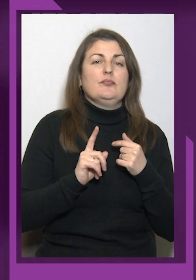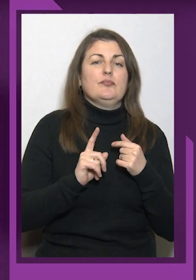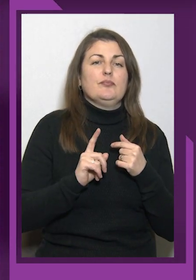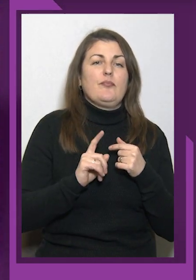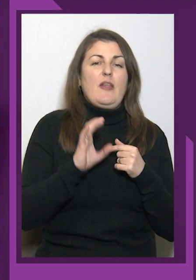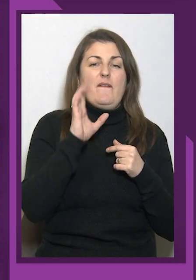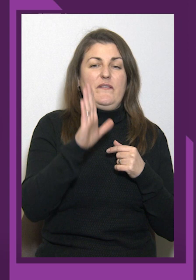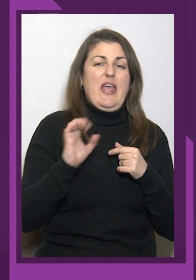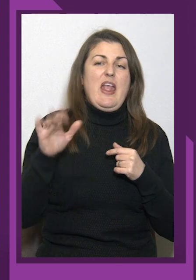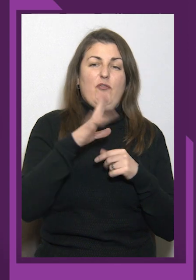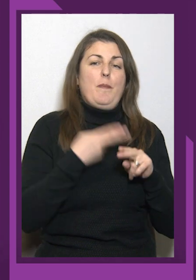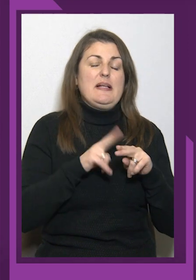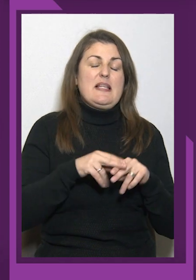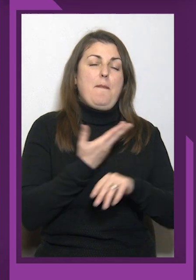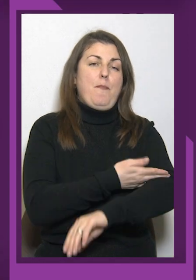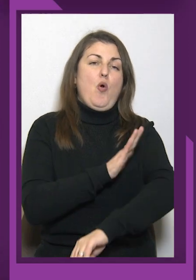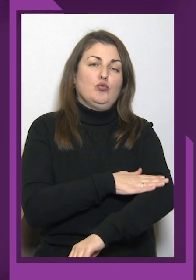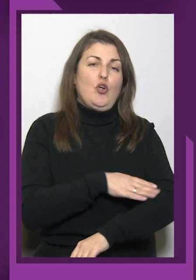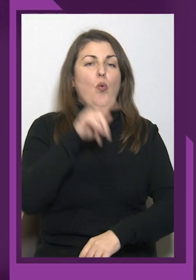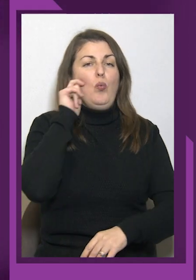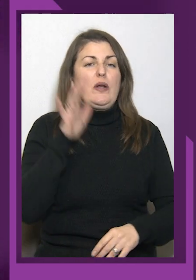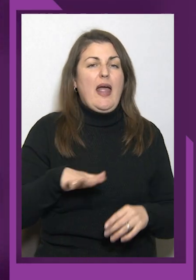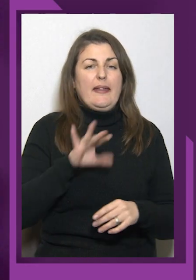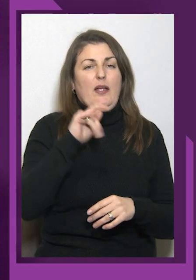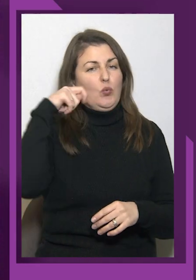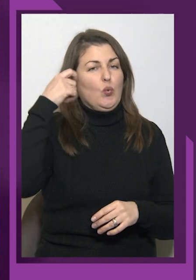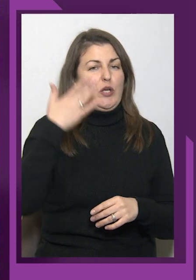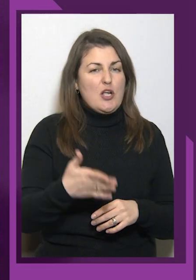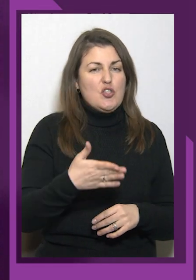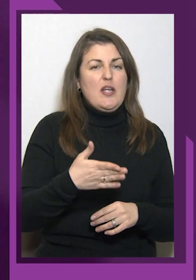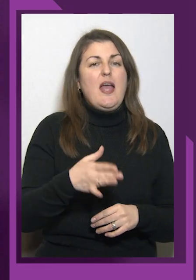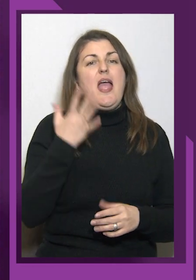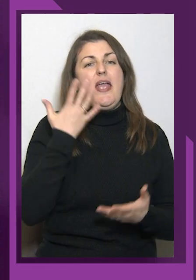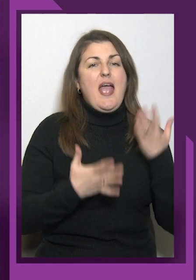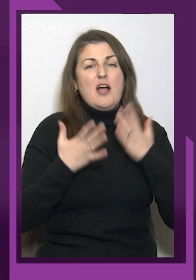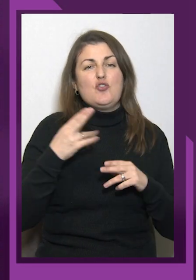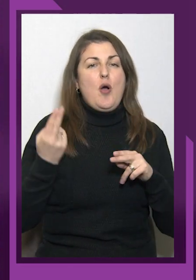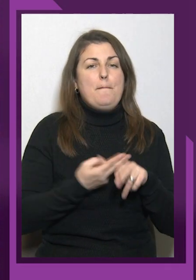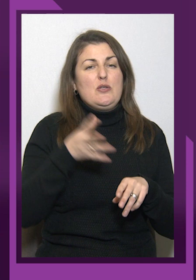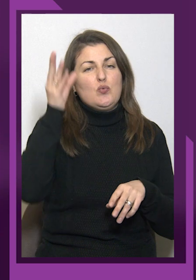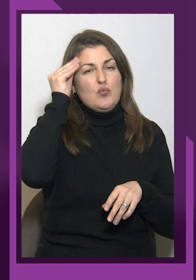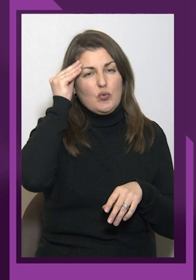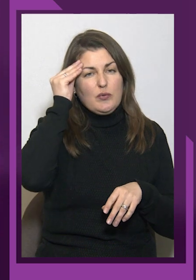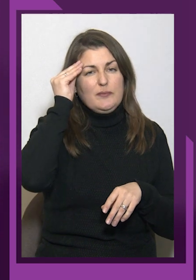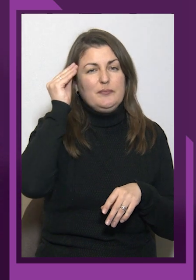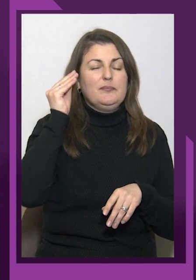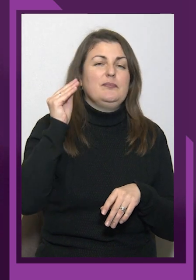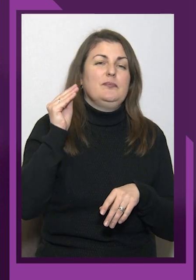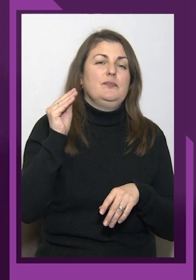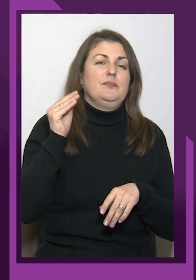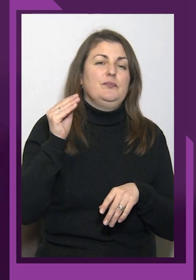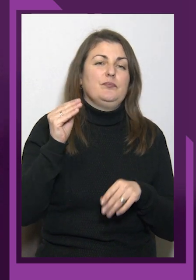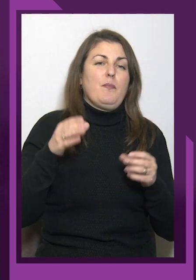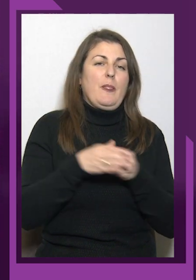Туреччина. Польщина, якщо без учоту командних змагань, то Турція обійшла нас